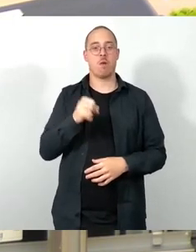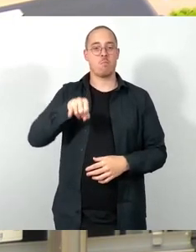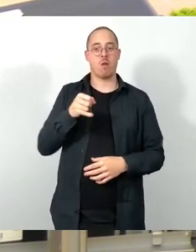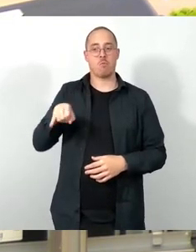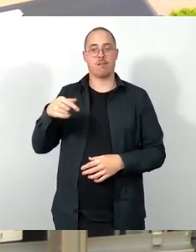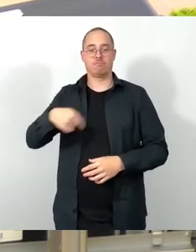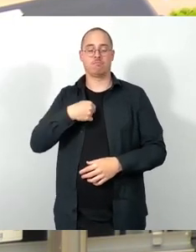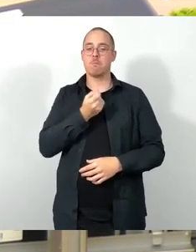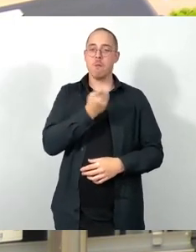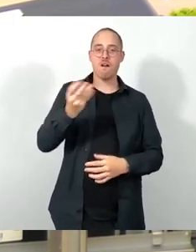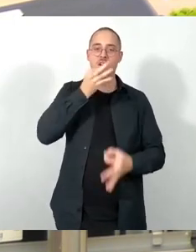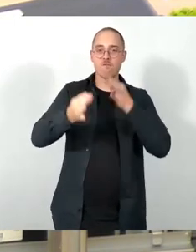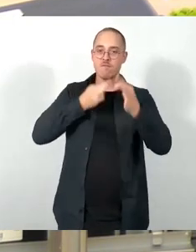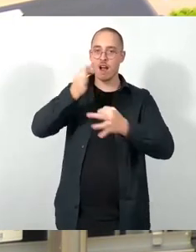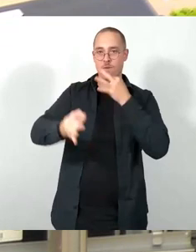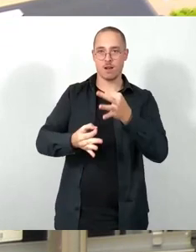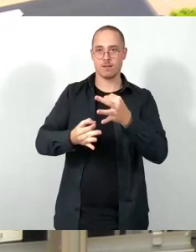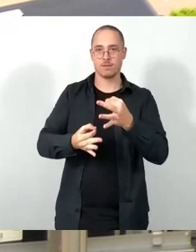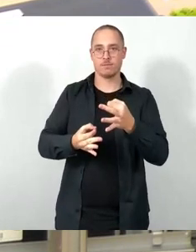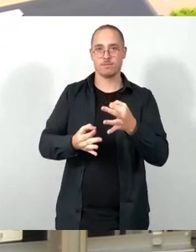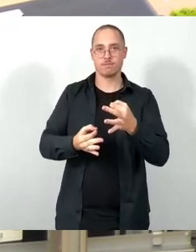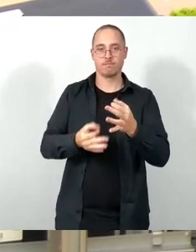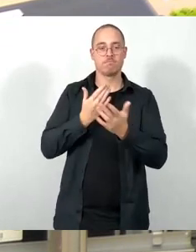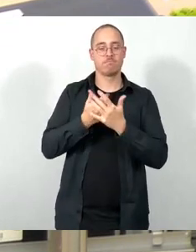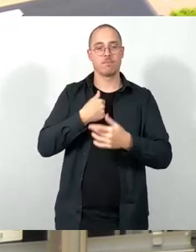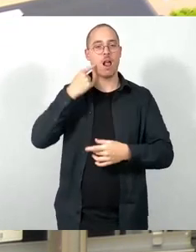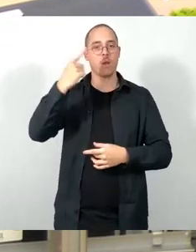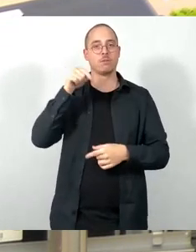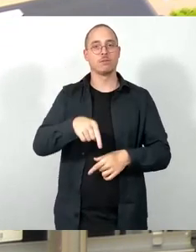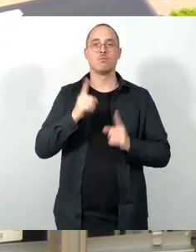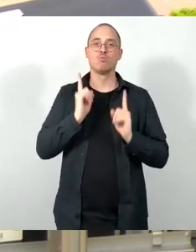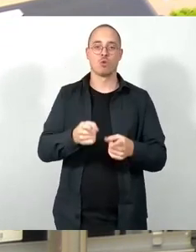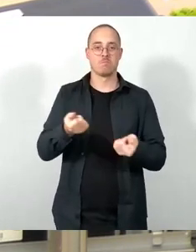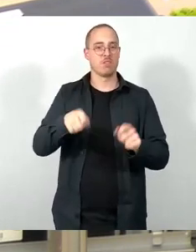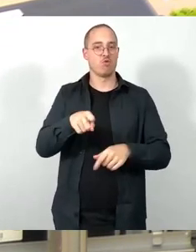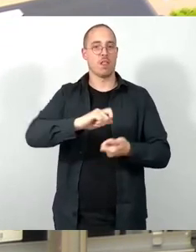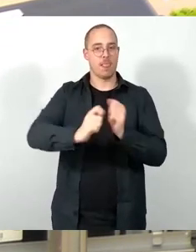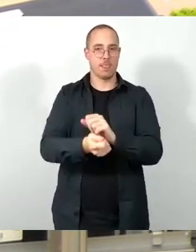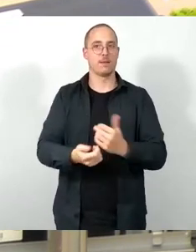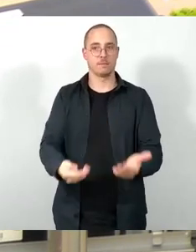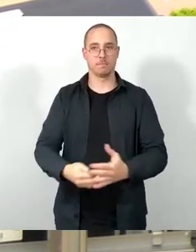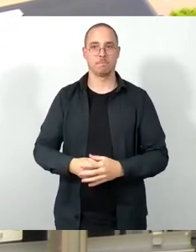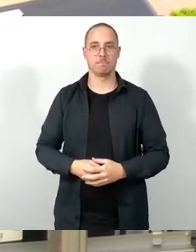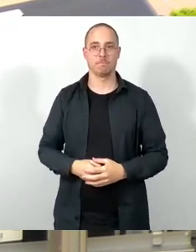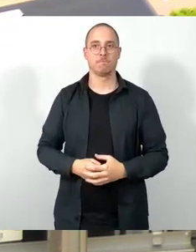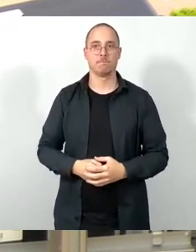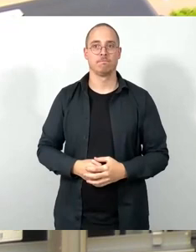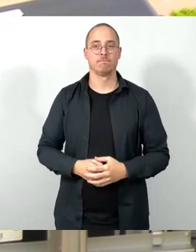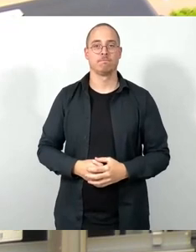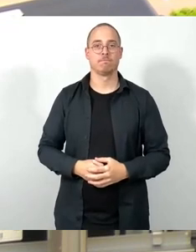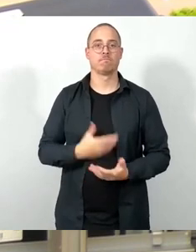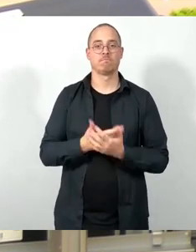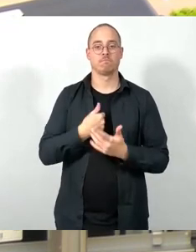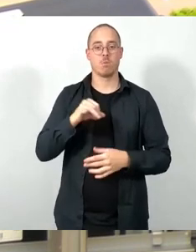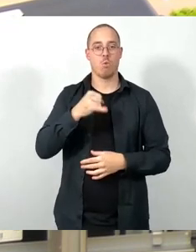ich glaube, dass wir Änderungen bei diesem Beschluss vornehmen sollten. Deswegen, ich habe mir die Projekte im Einzelnen angesehen,